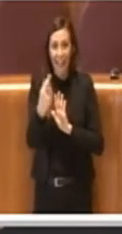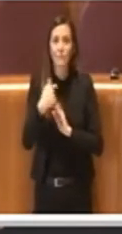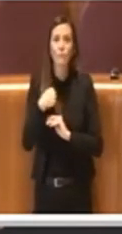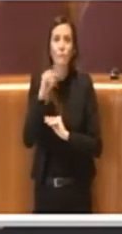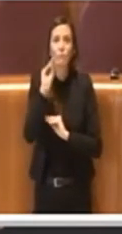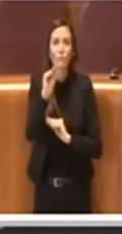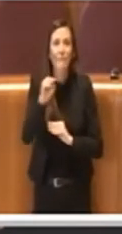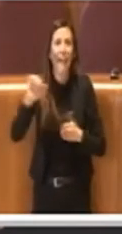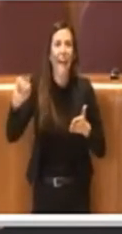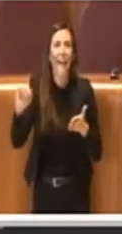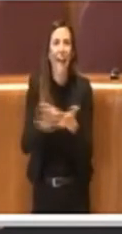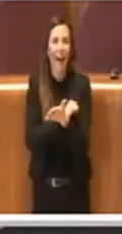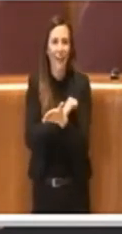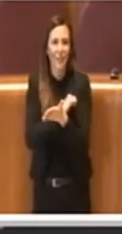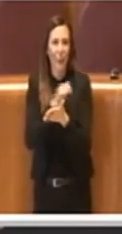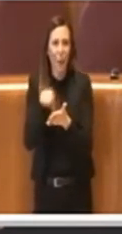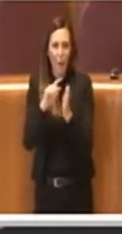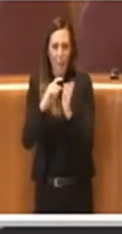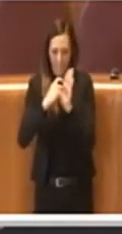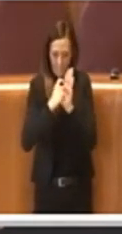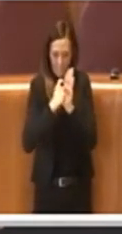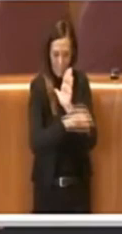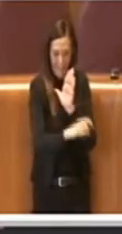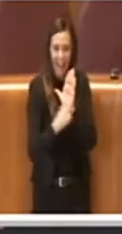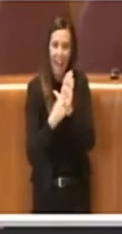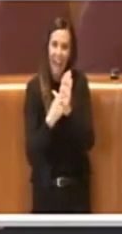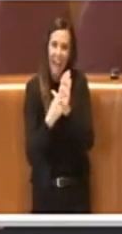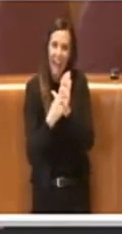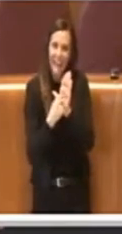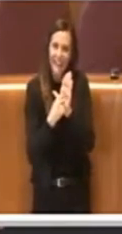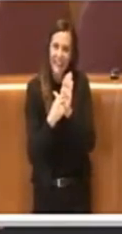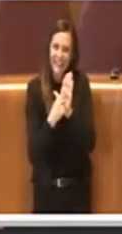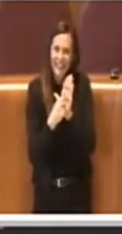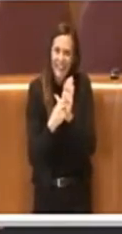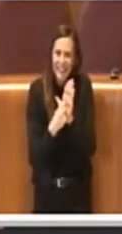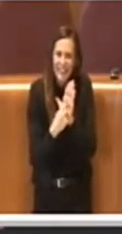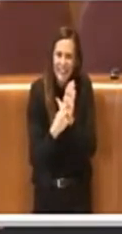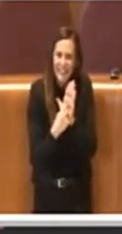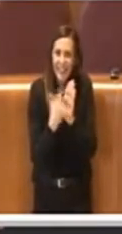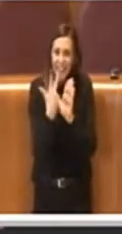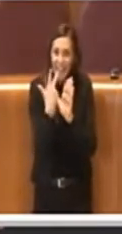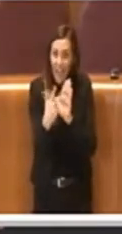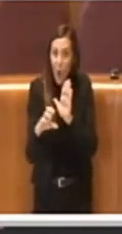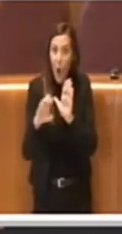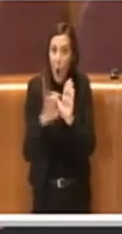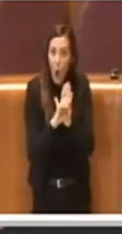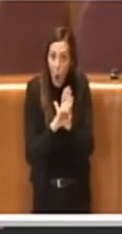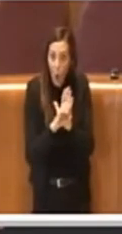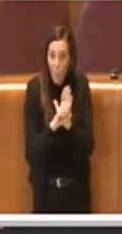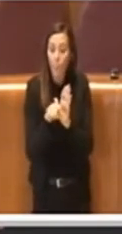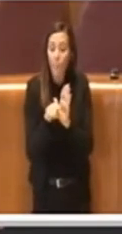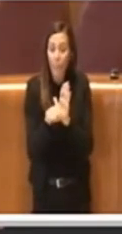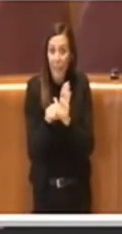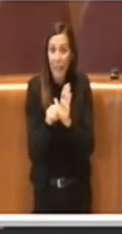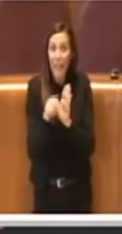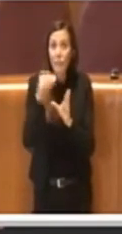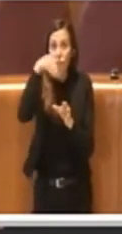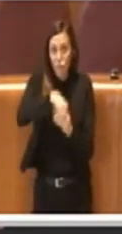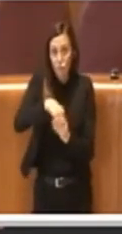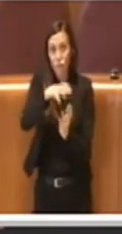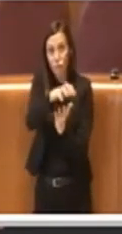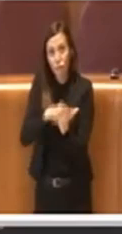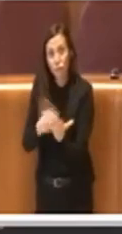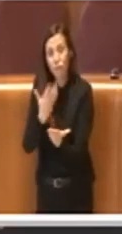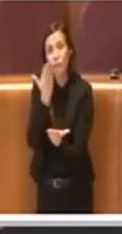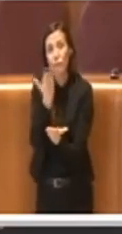cancellare la parte del periodo che constava di tre commi presente nella proposta